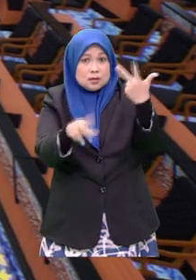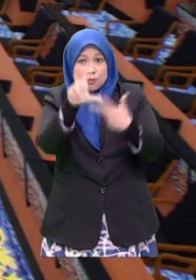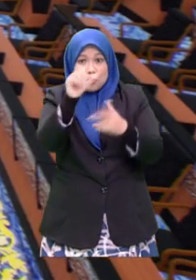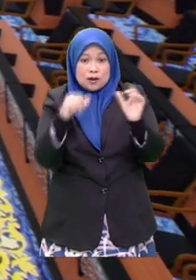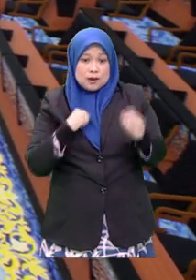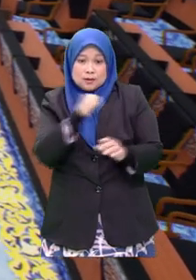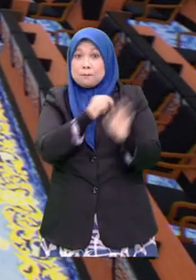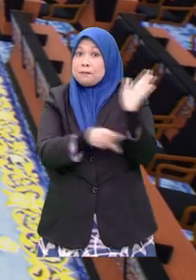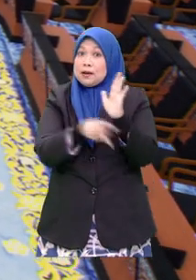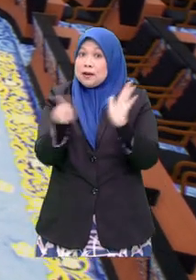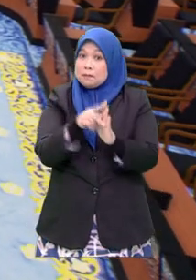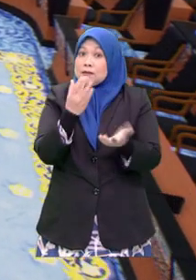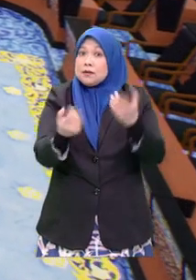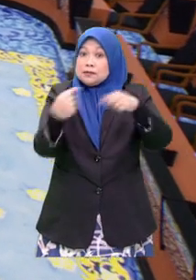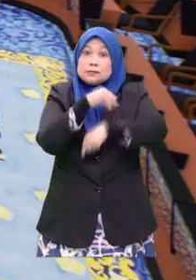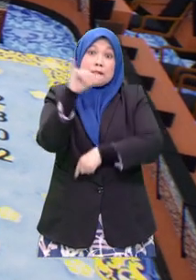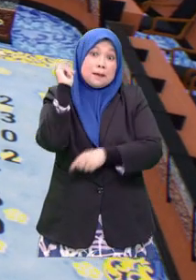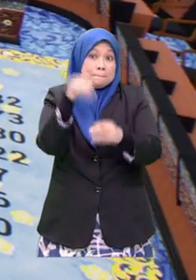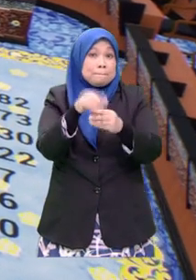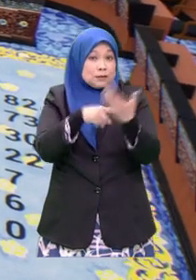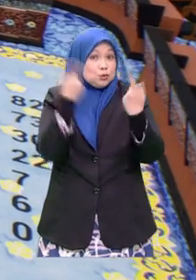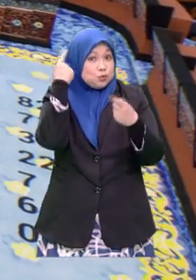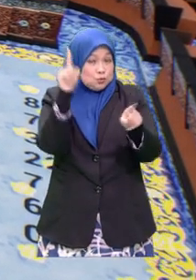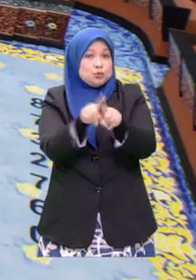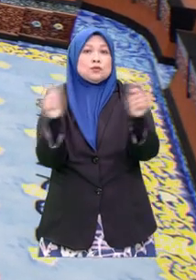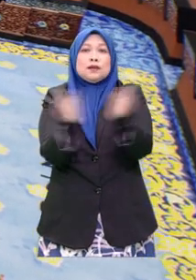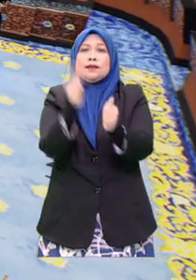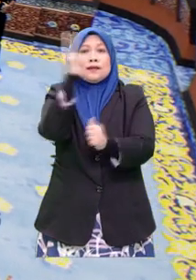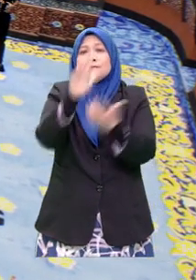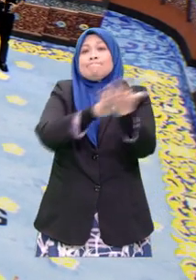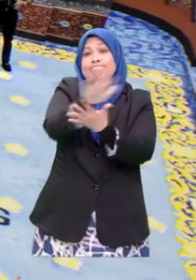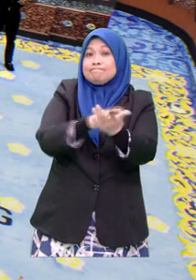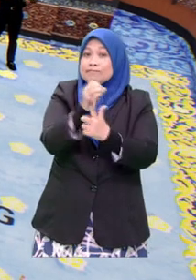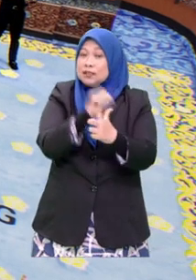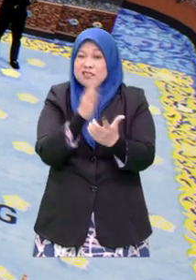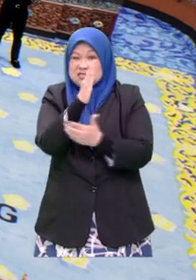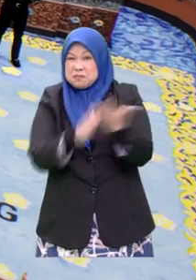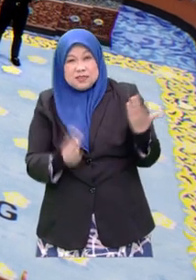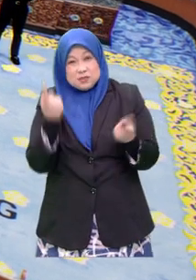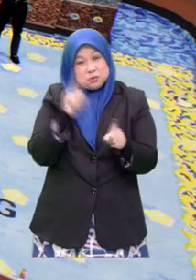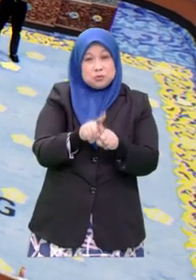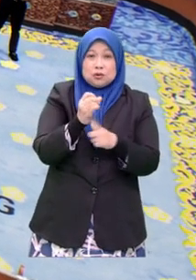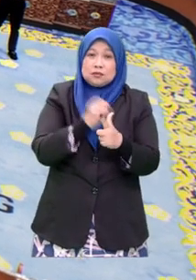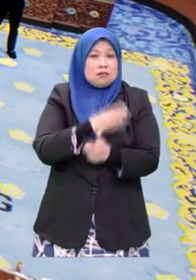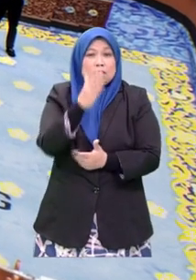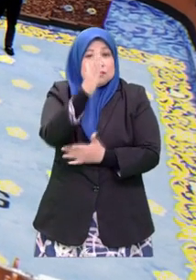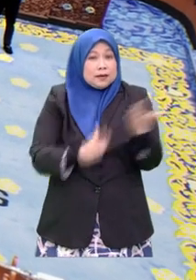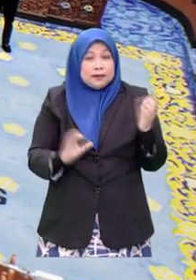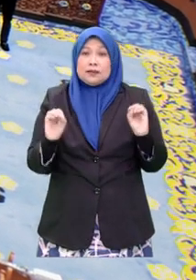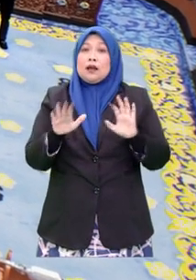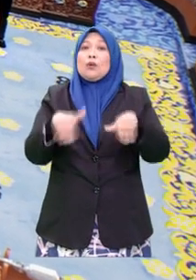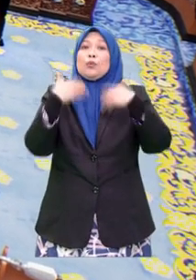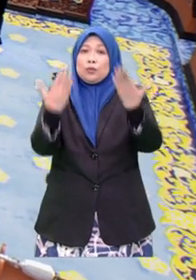ahli Parlimen PN yang diundi semalam setuju dengan kerajaan campuran ini? Adakah sebahagian sahaja setuju? Atau